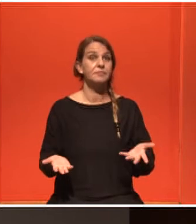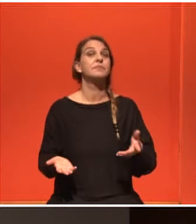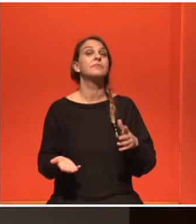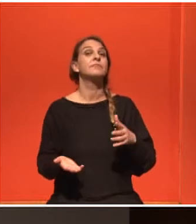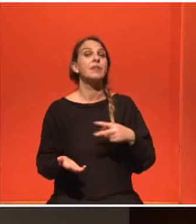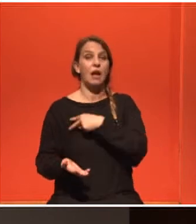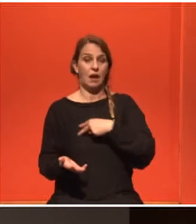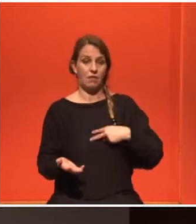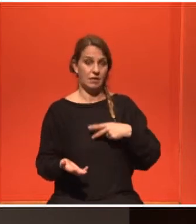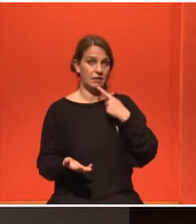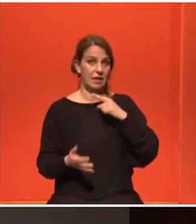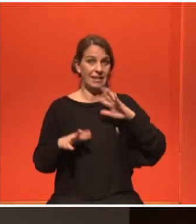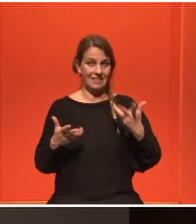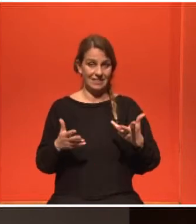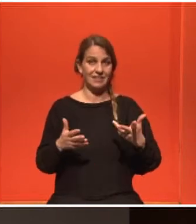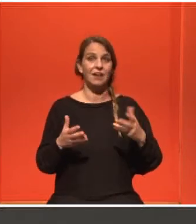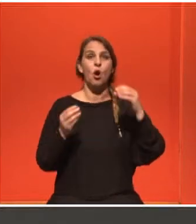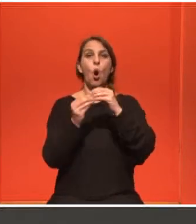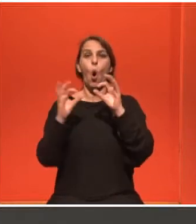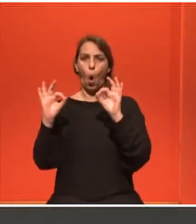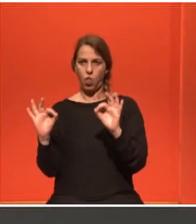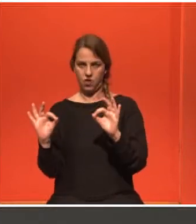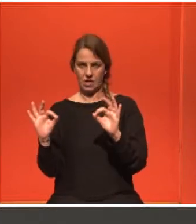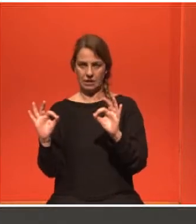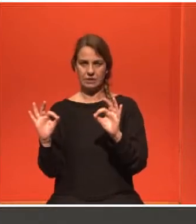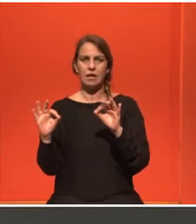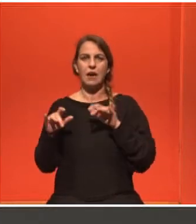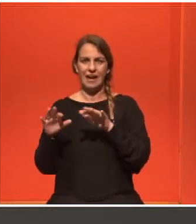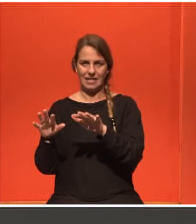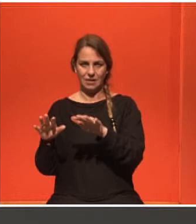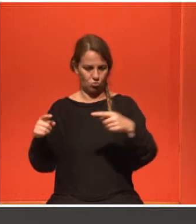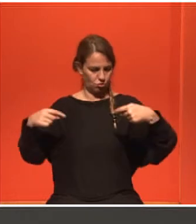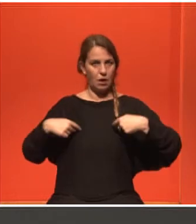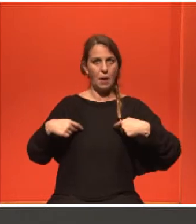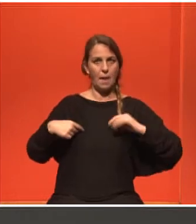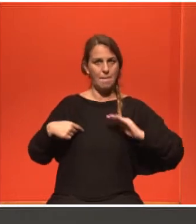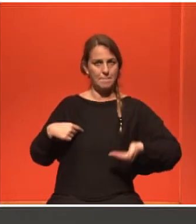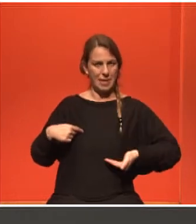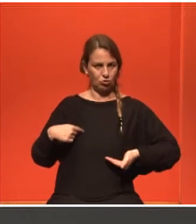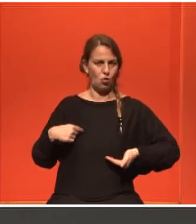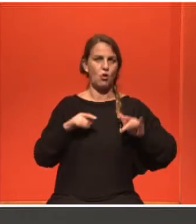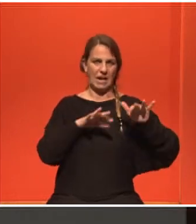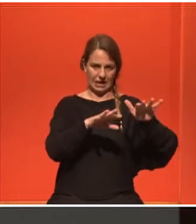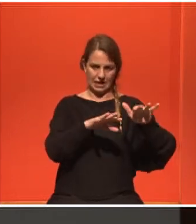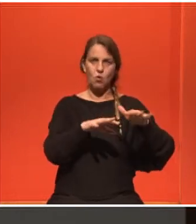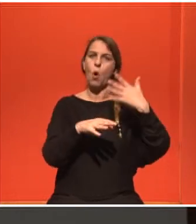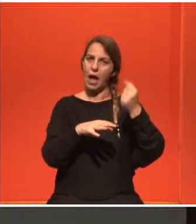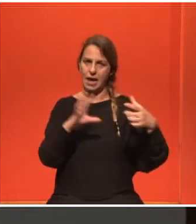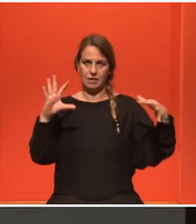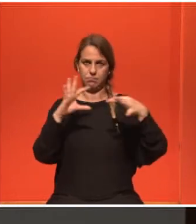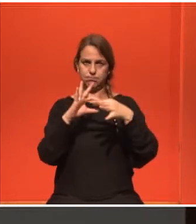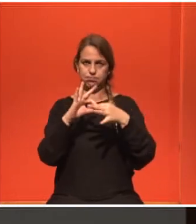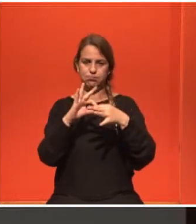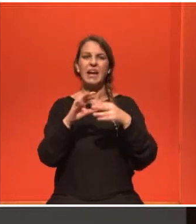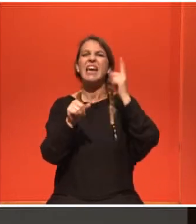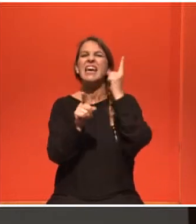νεοθικών, όπως δείξαμε, συνδέεται με τον καρκίνο του μαστού μέσω των γονιδίων μπράκα. Γι' αυτό μπορεί σε νεαρές ηλικίες να εμφανιστούν και οι δύο καρκίνοι όταν